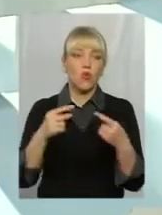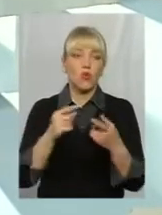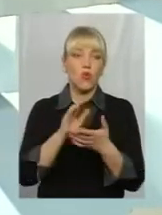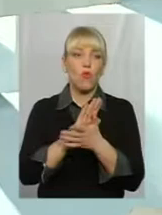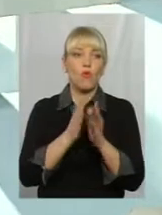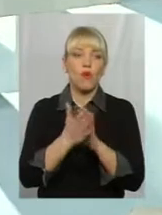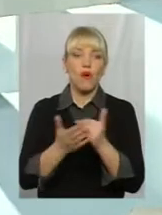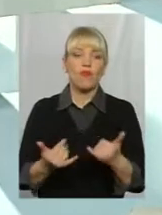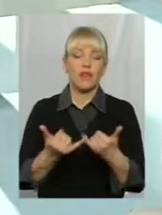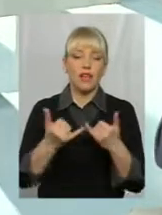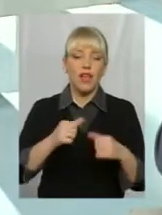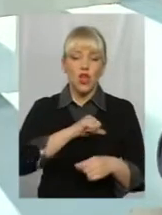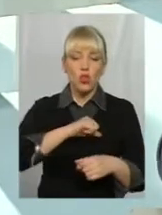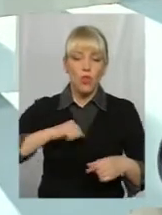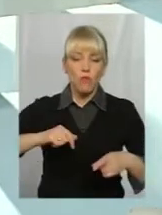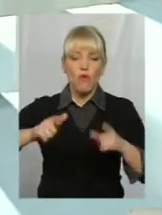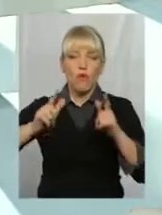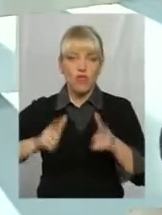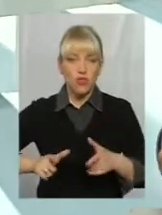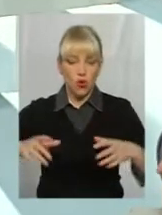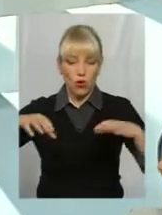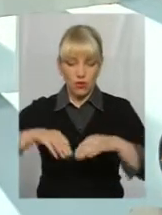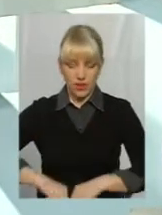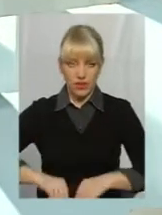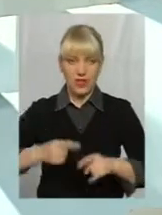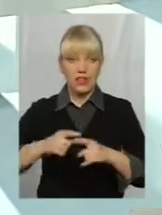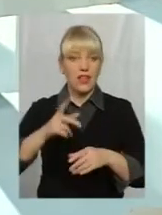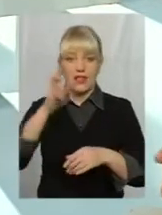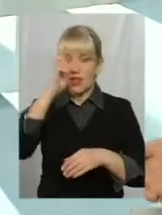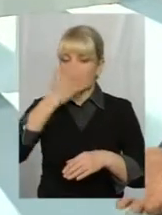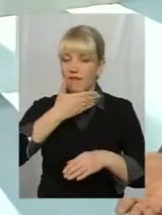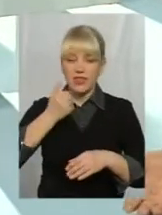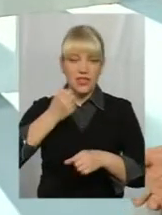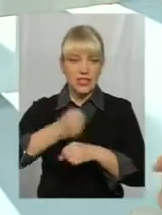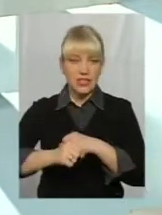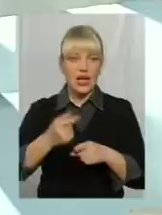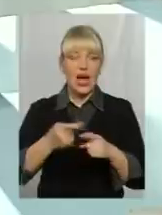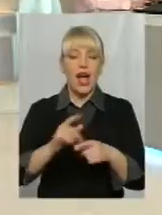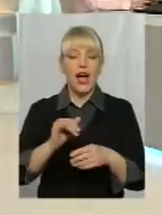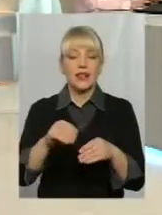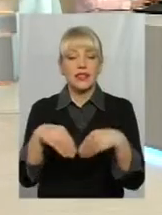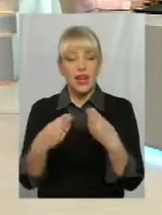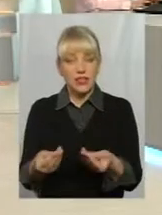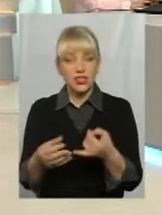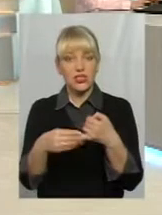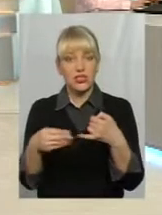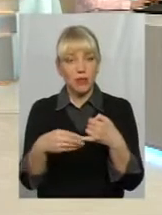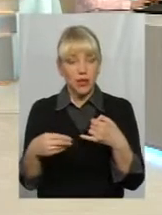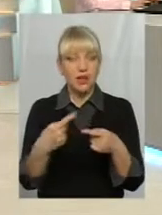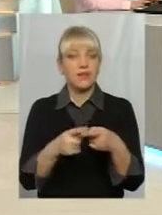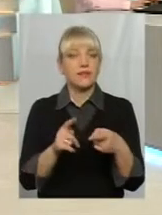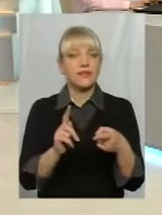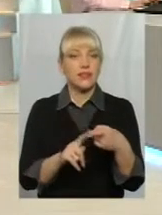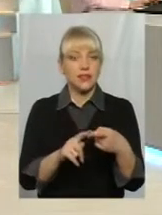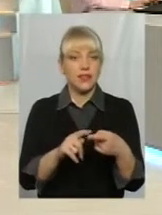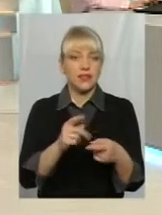заставляє, але створює стимули. Одним із стимулів є передача земель за межами населеного пункту. І той, хто хоче